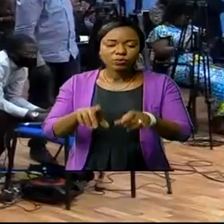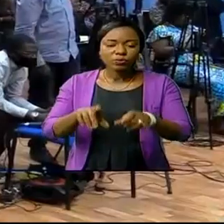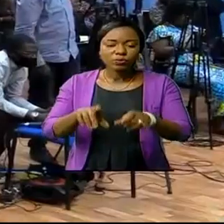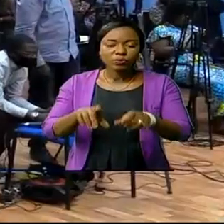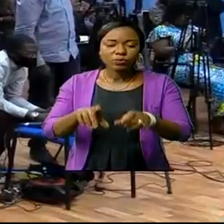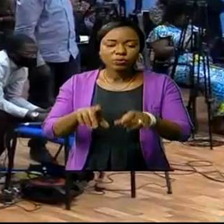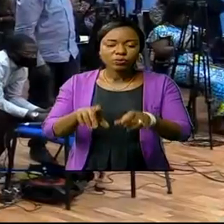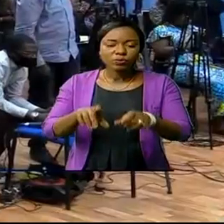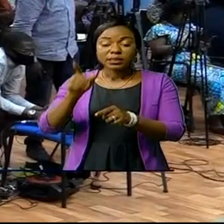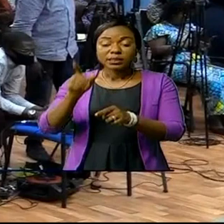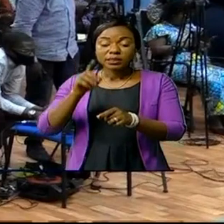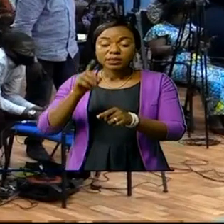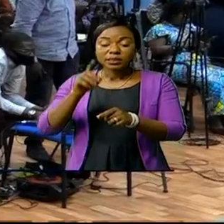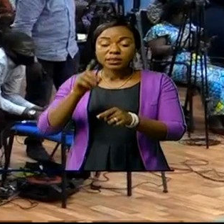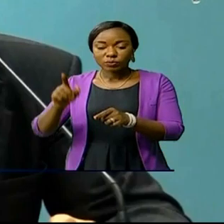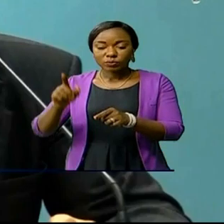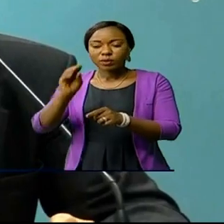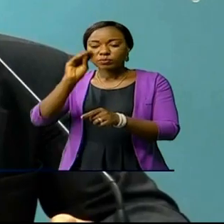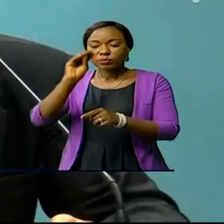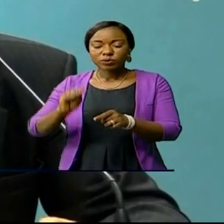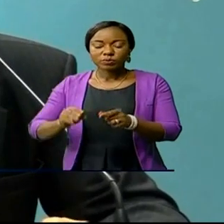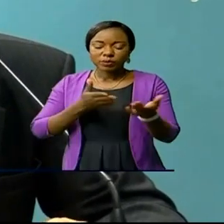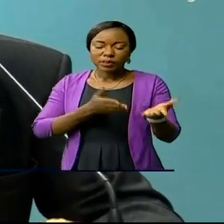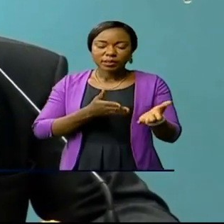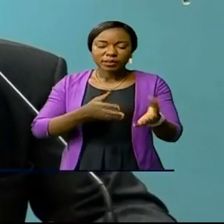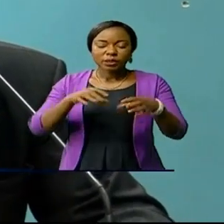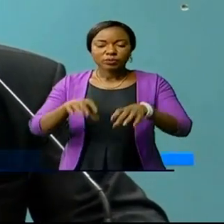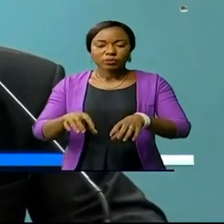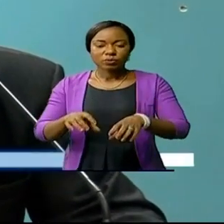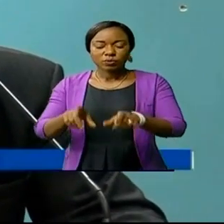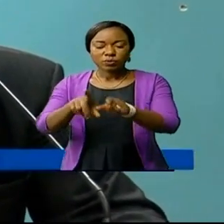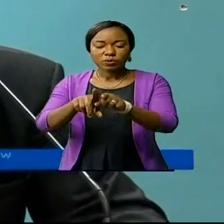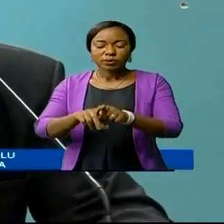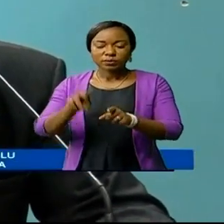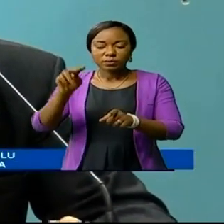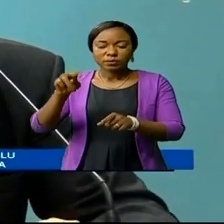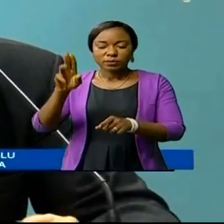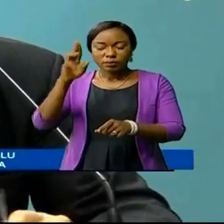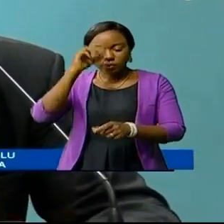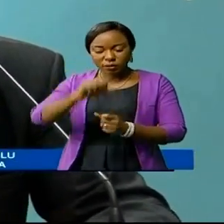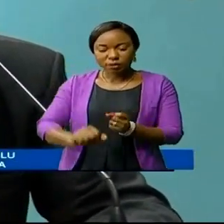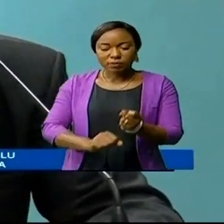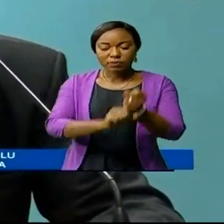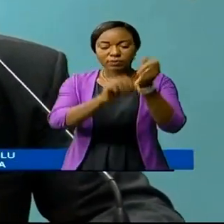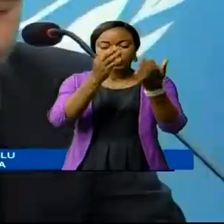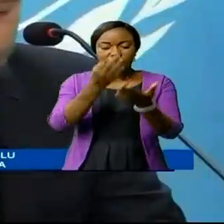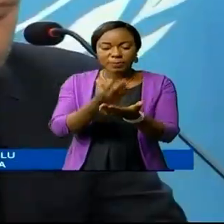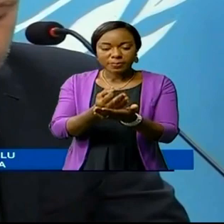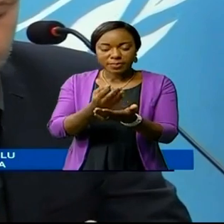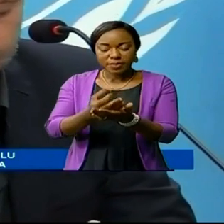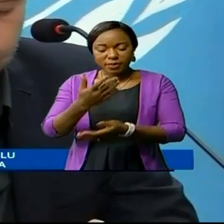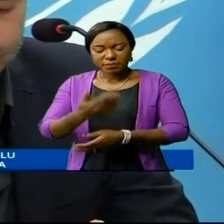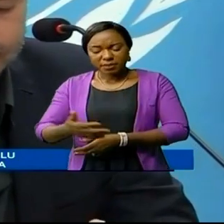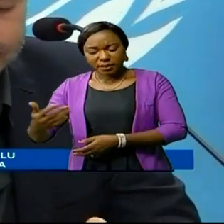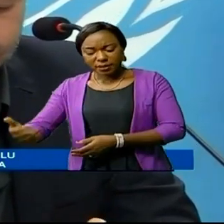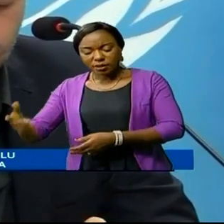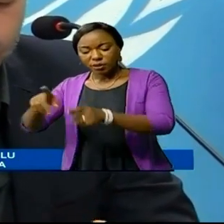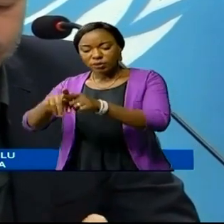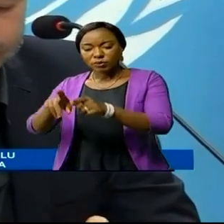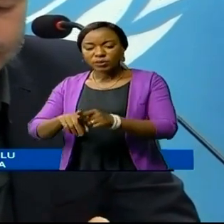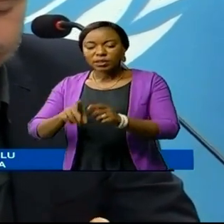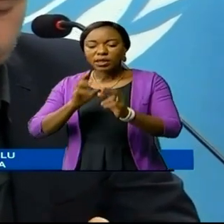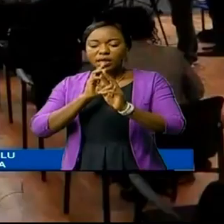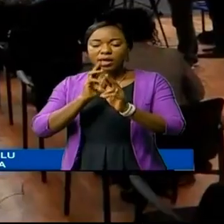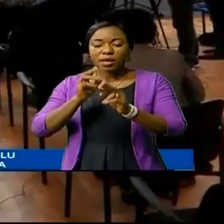financements ont été mobilisés pour ce faire. La Monisco continue à fournir son appui logistique au gouvernement congolais, a compris les porte